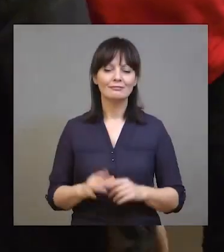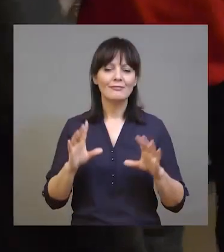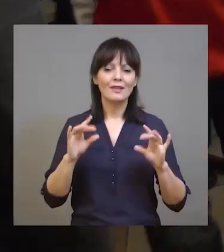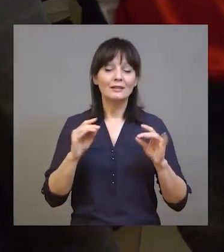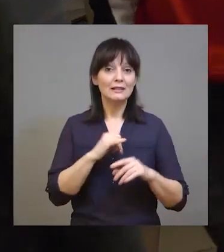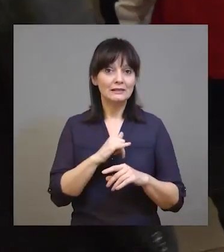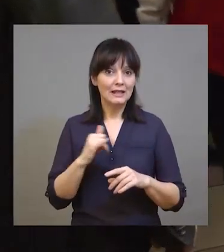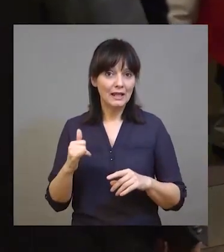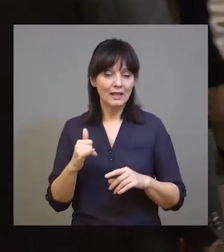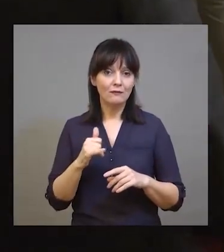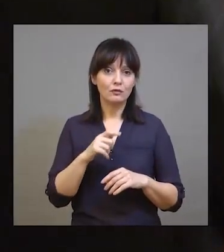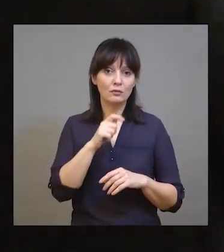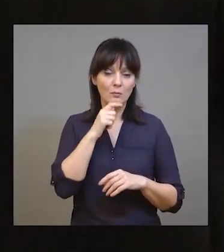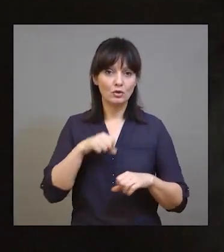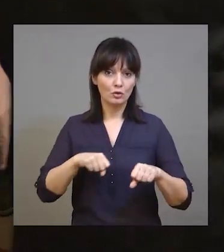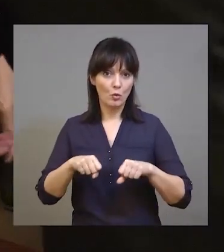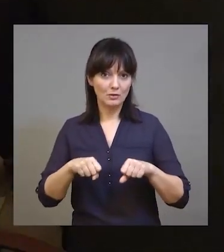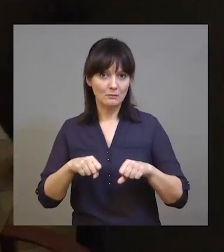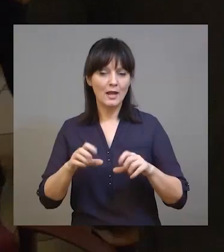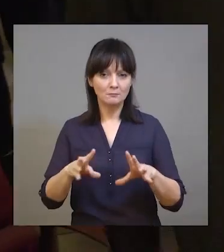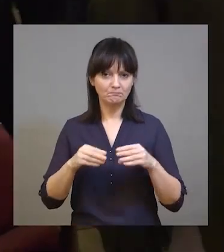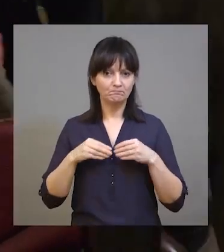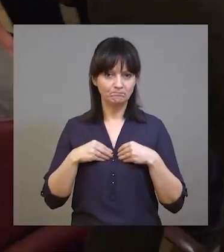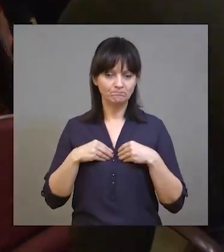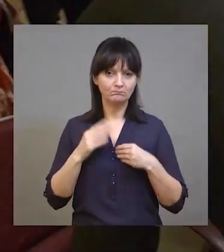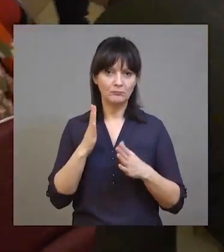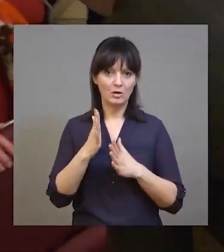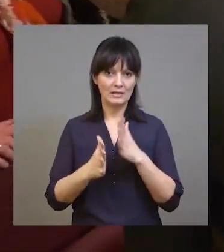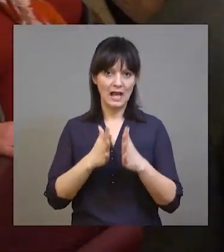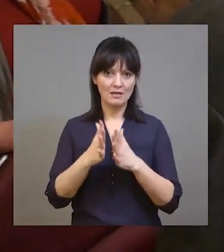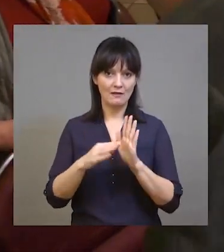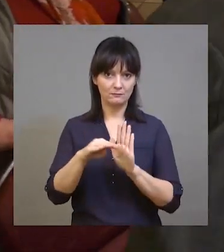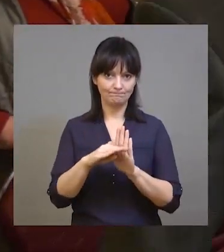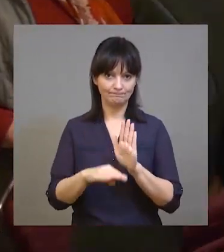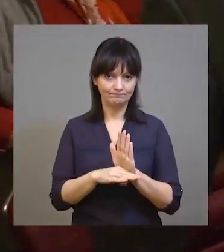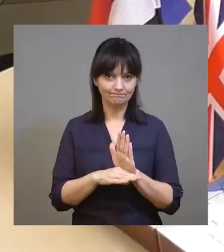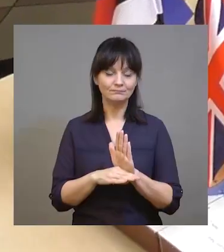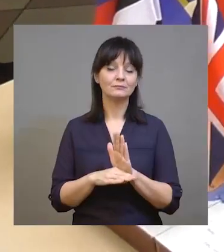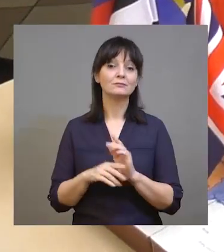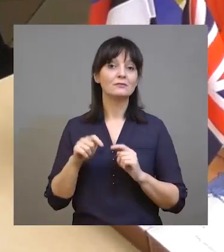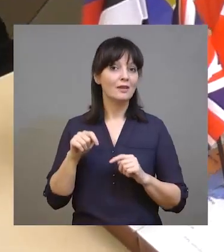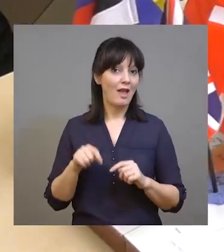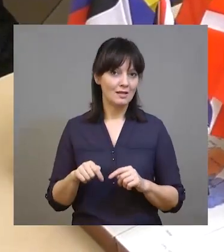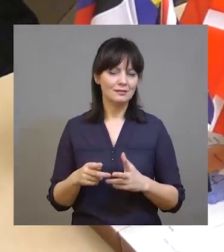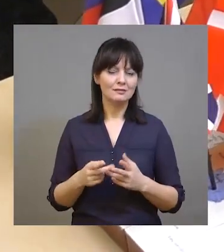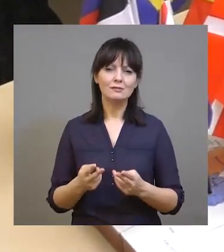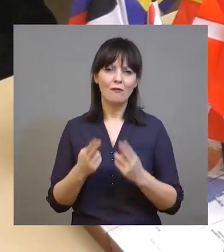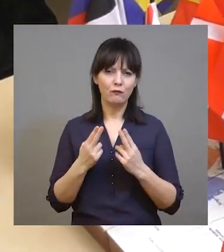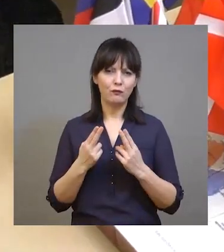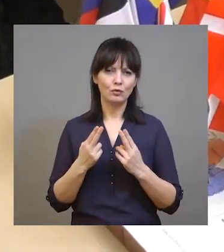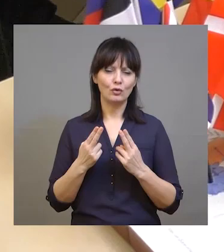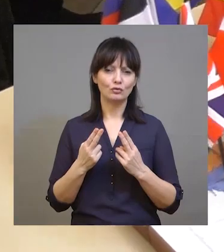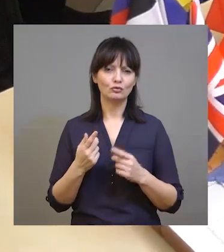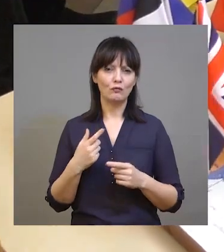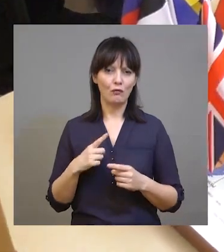Gyakorlatilag 10 éve, hogy a magyar kormány Magyarországgyűlés elfogadta jelnyelvi törvényt. Ez azért